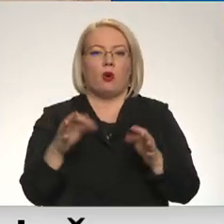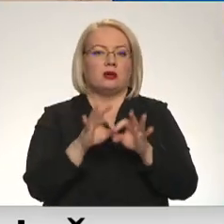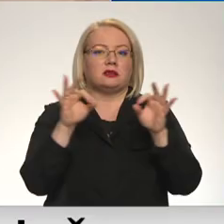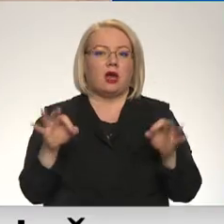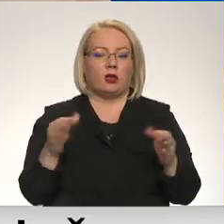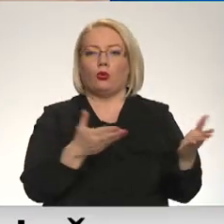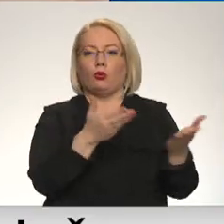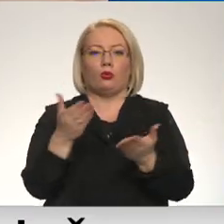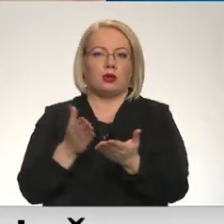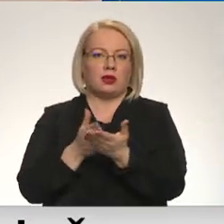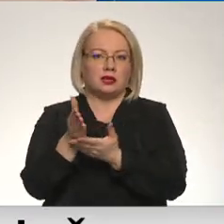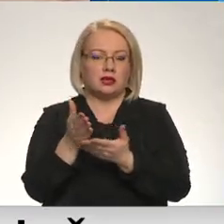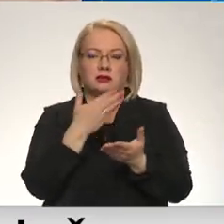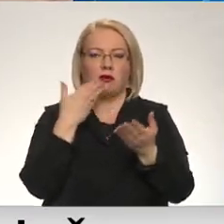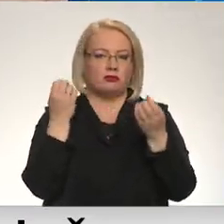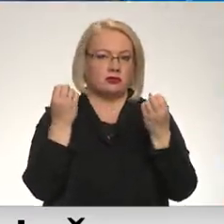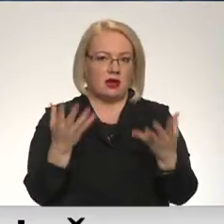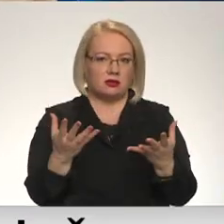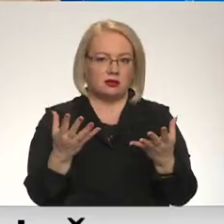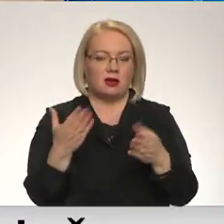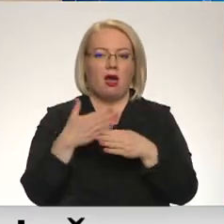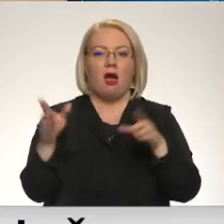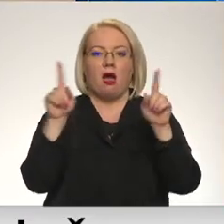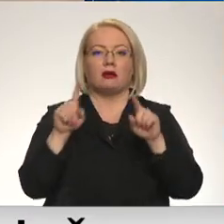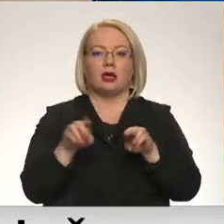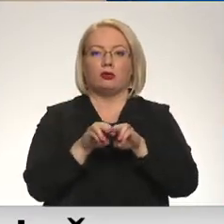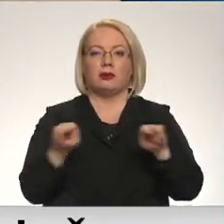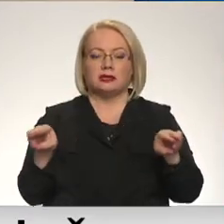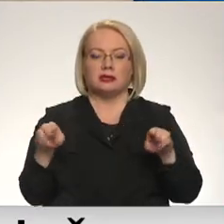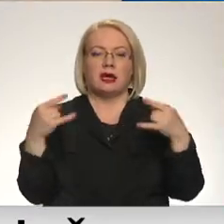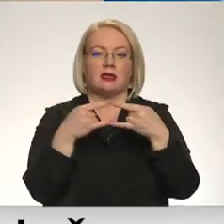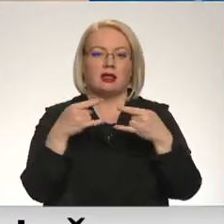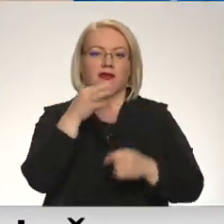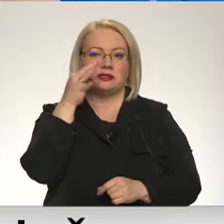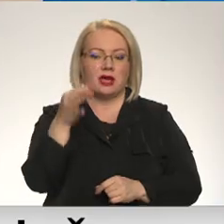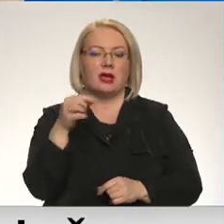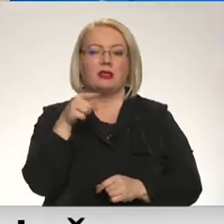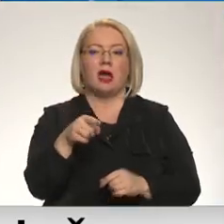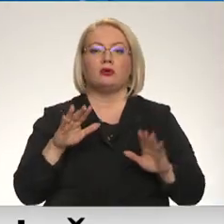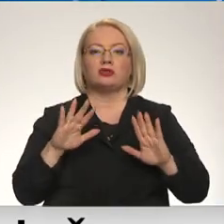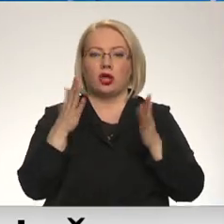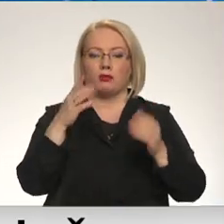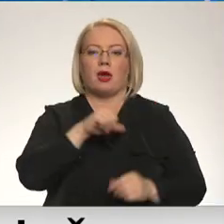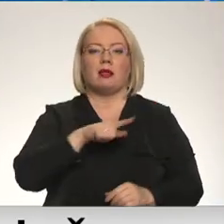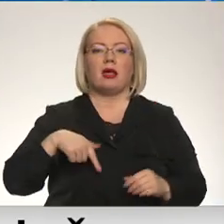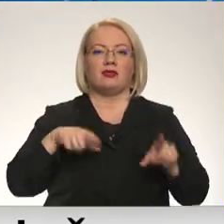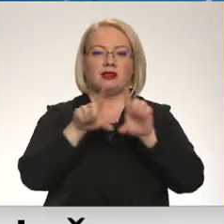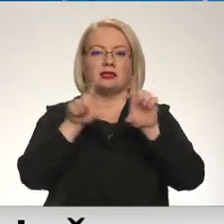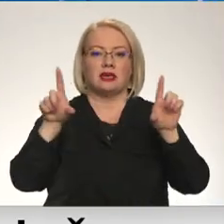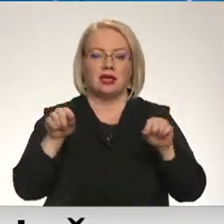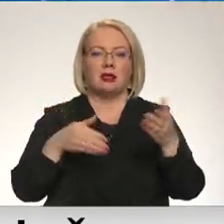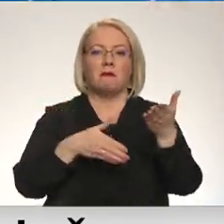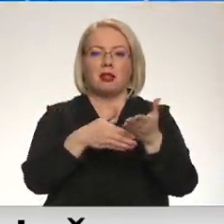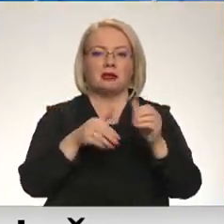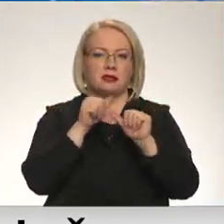kā vērsties, viņiem nav skaidrs. Ārlietu ministrijā RTV skaidro, ka šādos gadījumos Latvijas iestādes palīdzēt